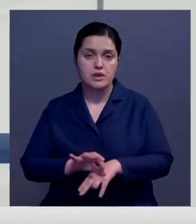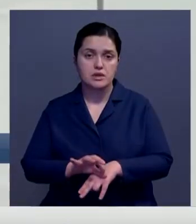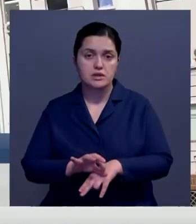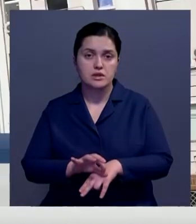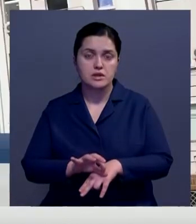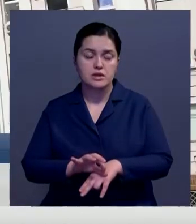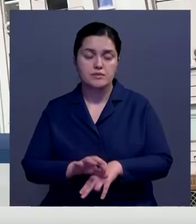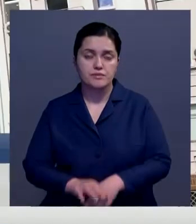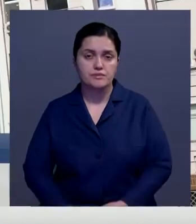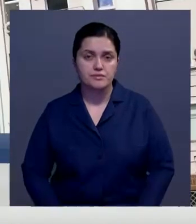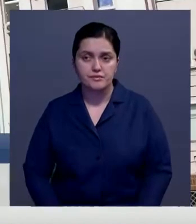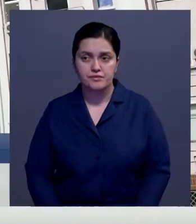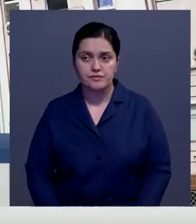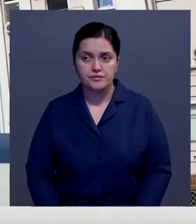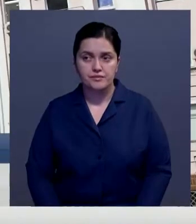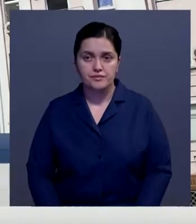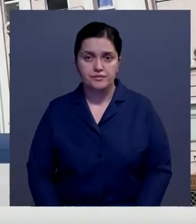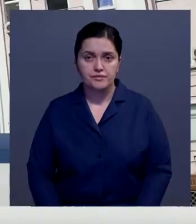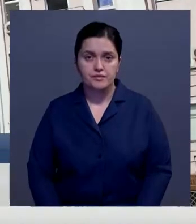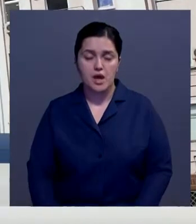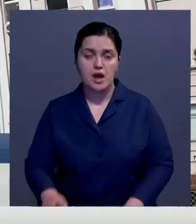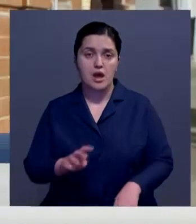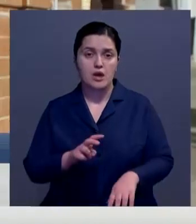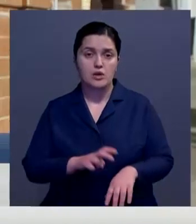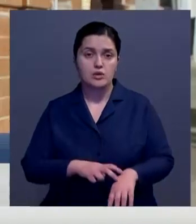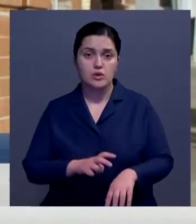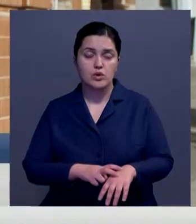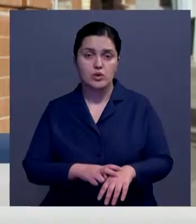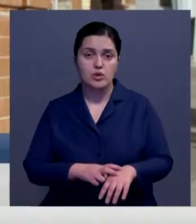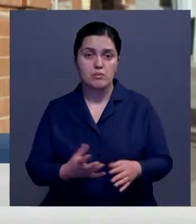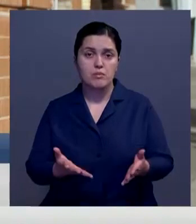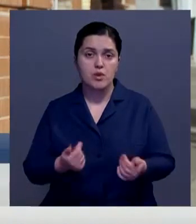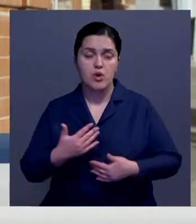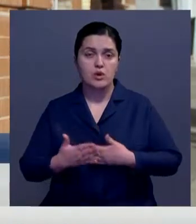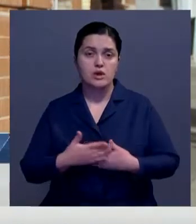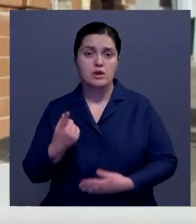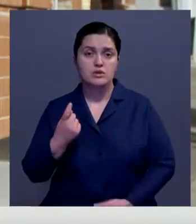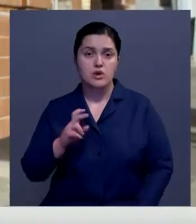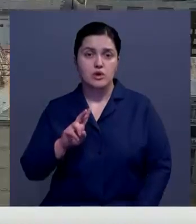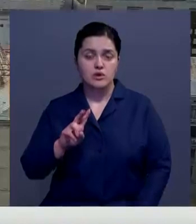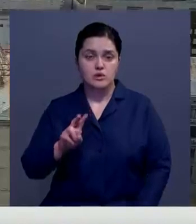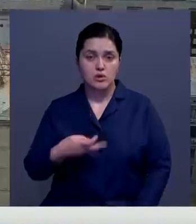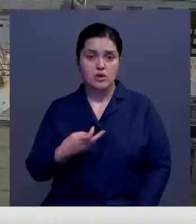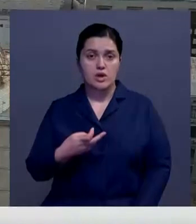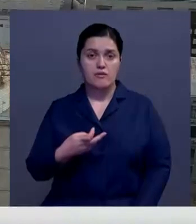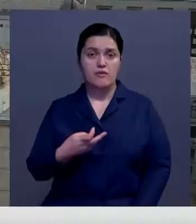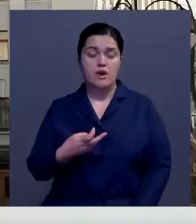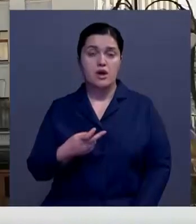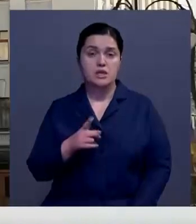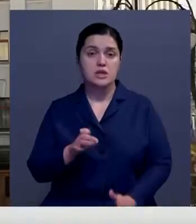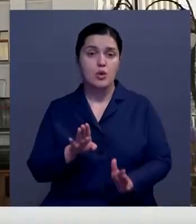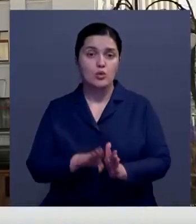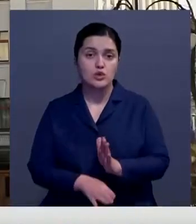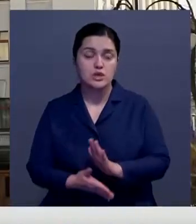пациентами. Молодой доктор получает около 100 долларов в ставках. Из-за ухудшения